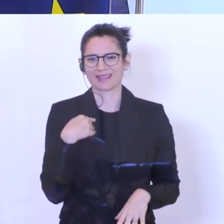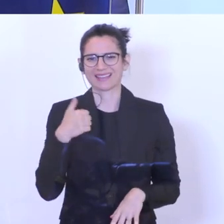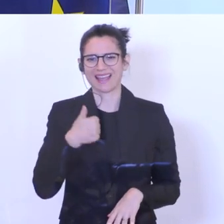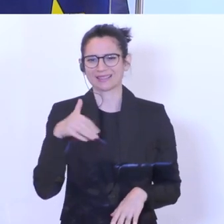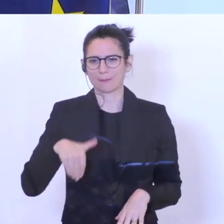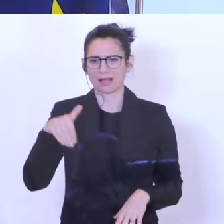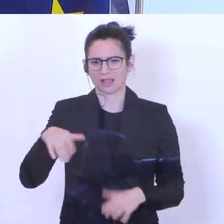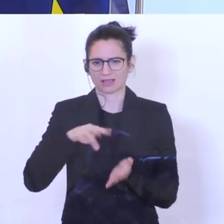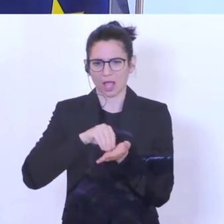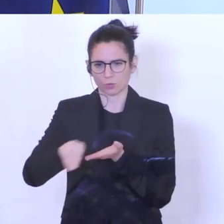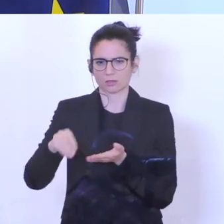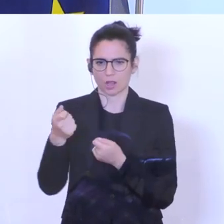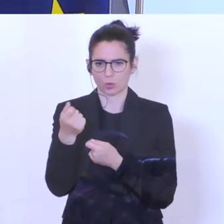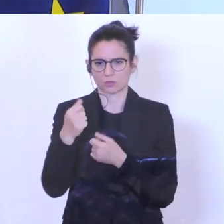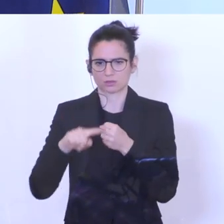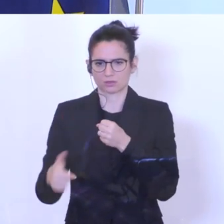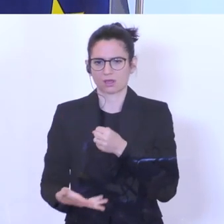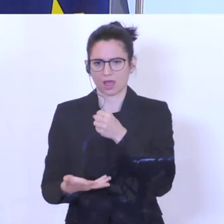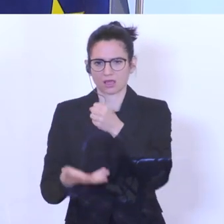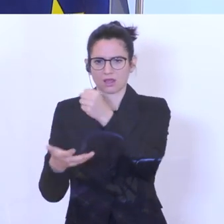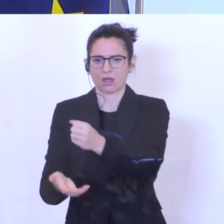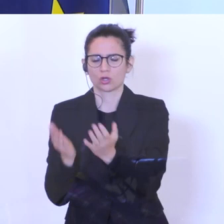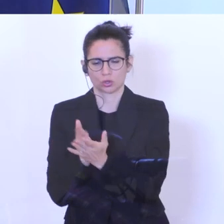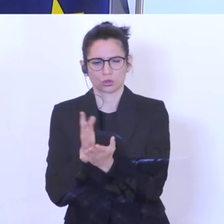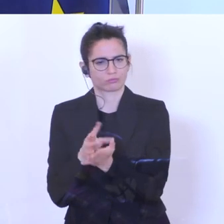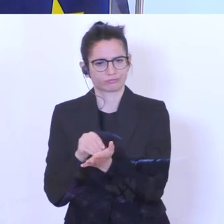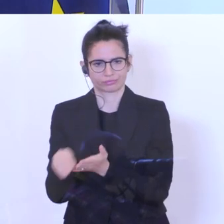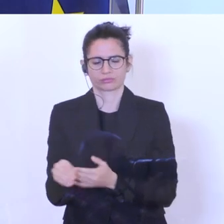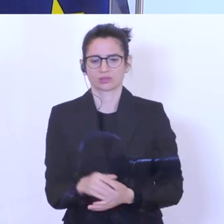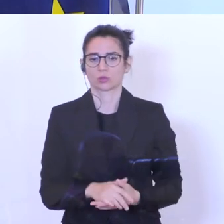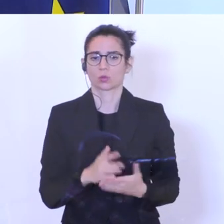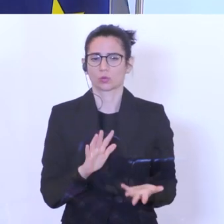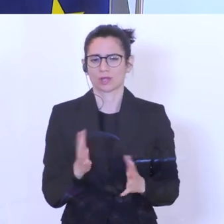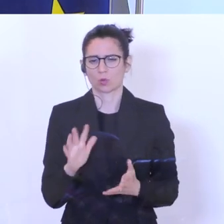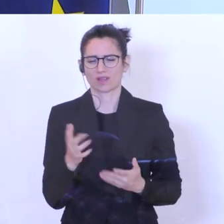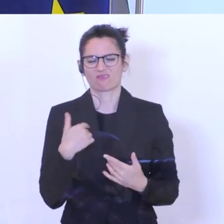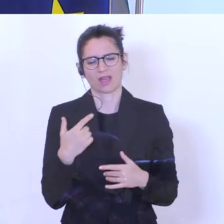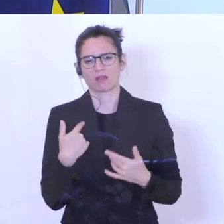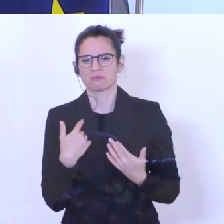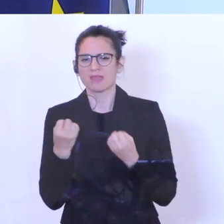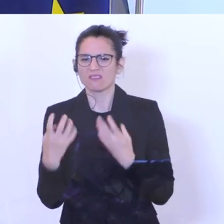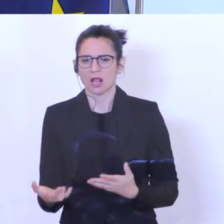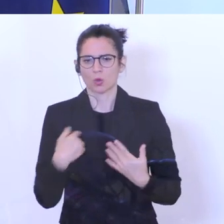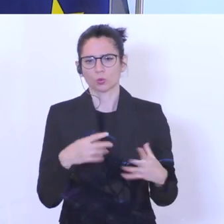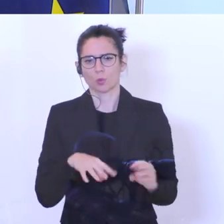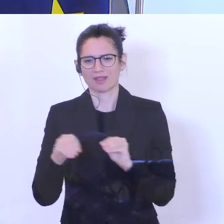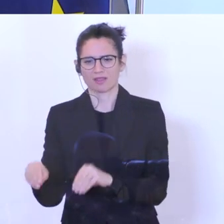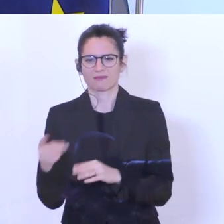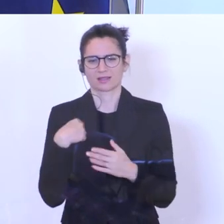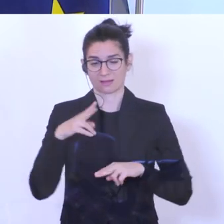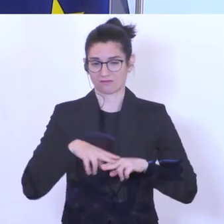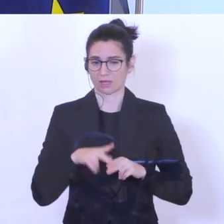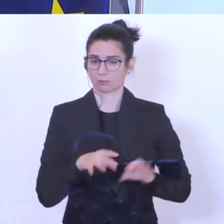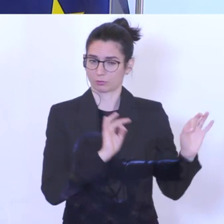Milliarde an Auszahlungen sozusagen die Marke erreicht wird und in der Regel dauern die Freigaben und Überweisung bei